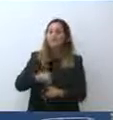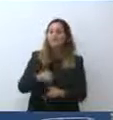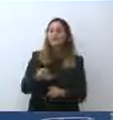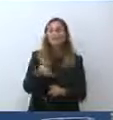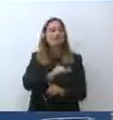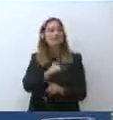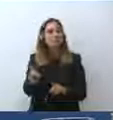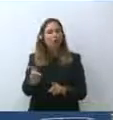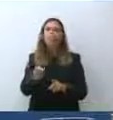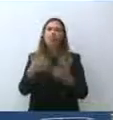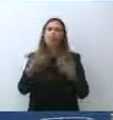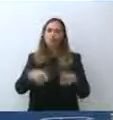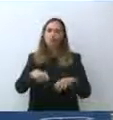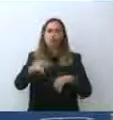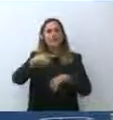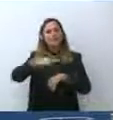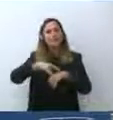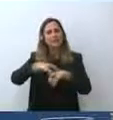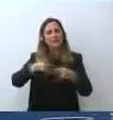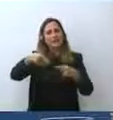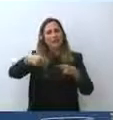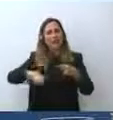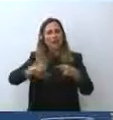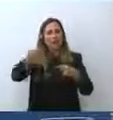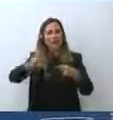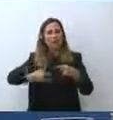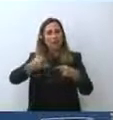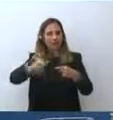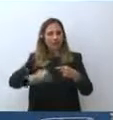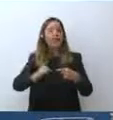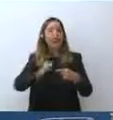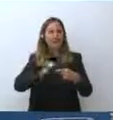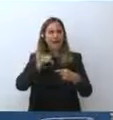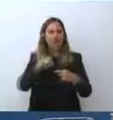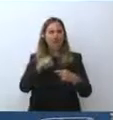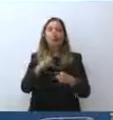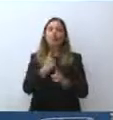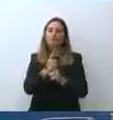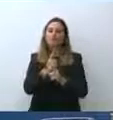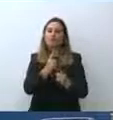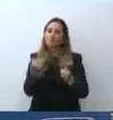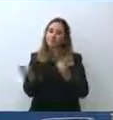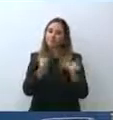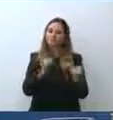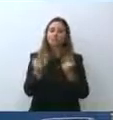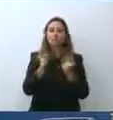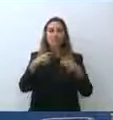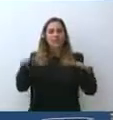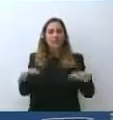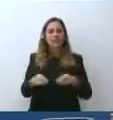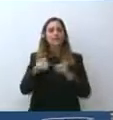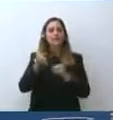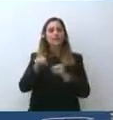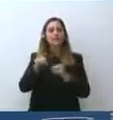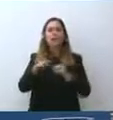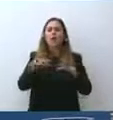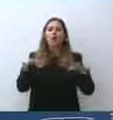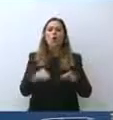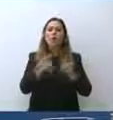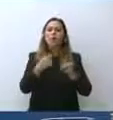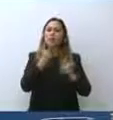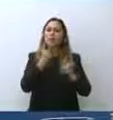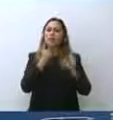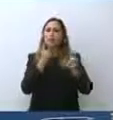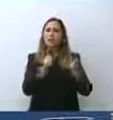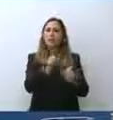il mese di settembre, comunque nel mese di settembre, alla fine di questo mese, e si partirà dalle persone che